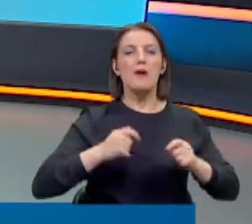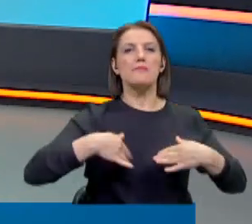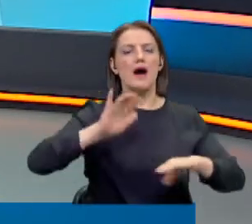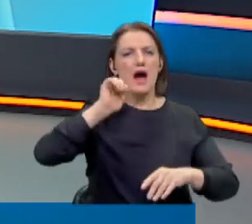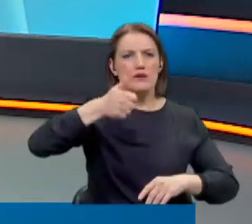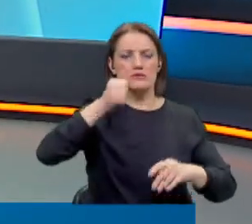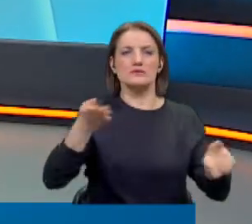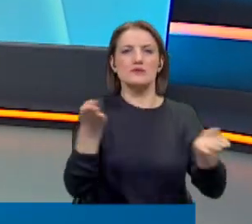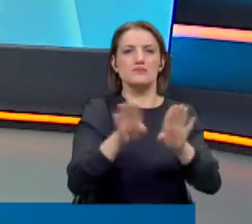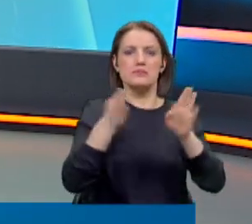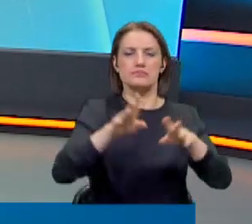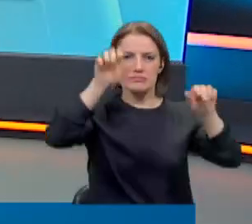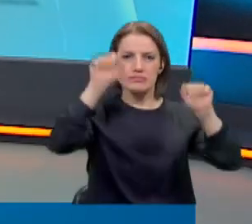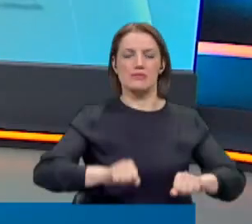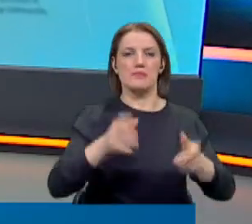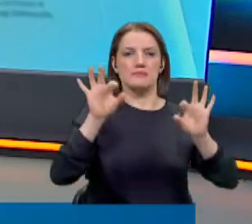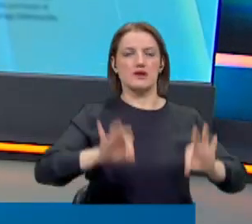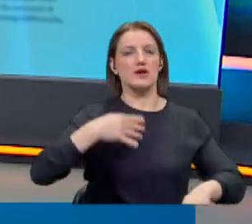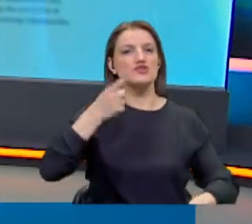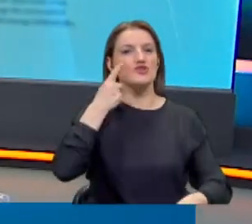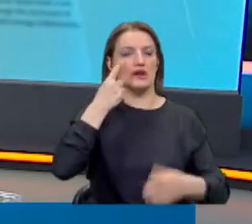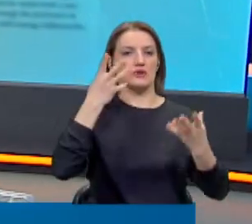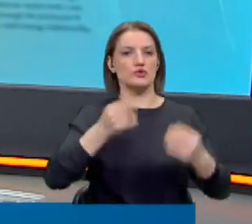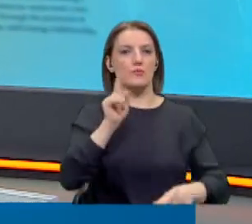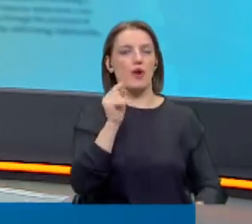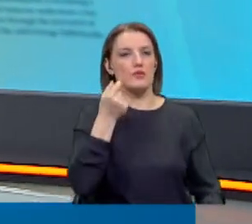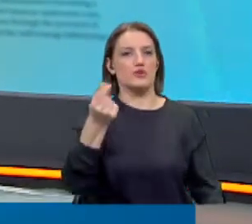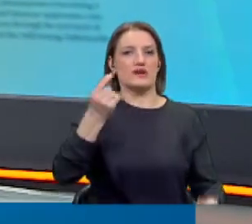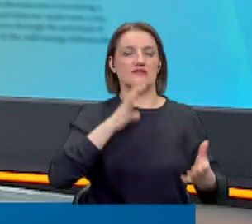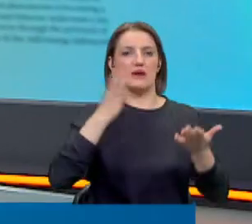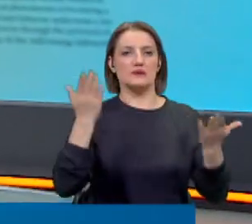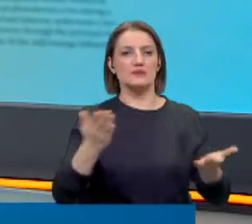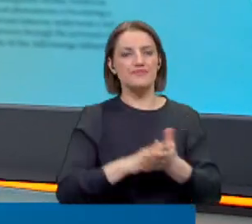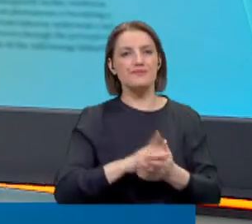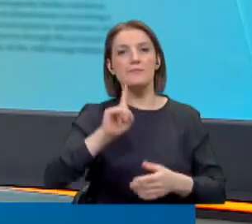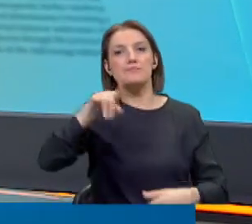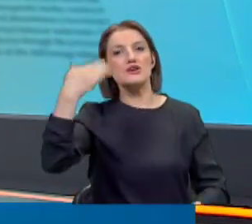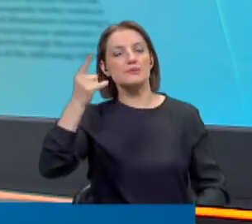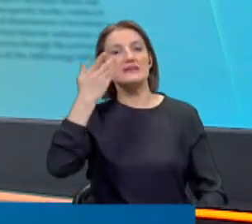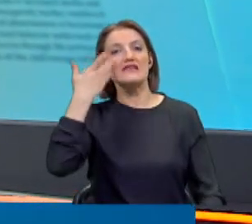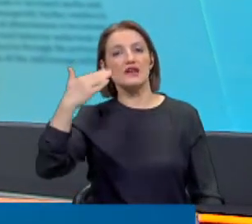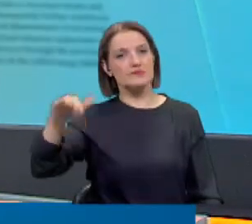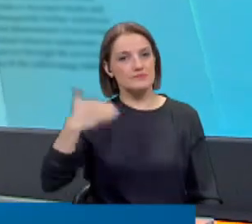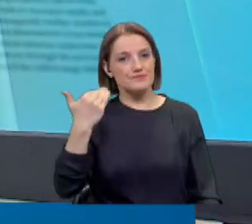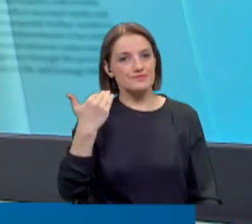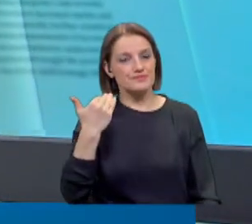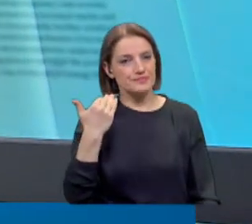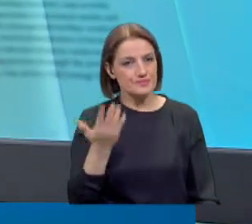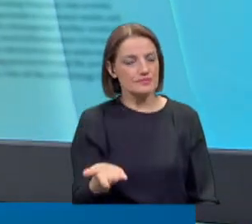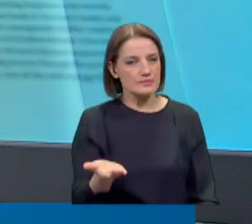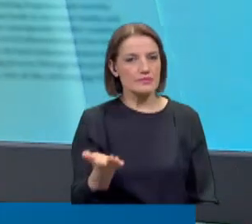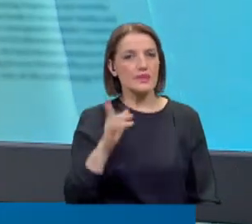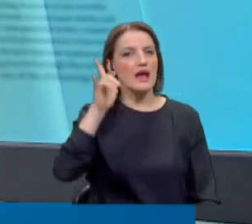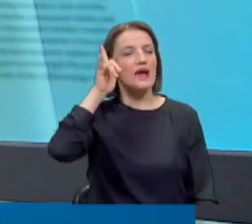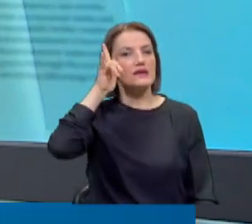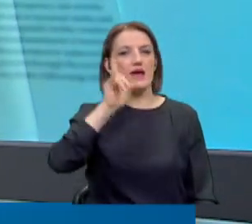kepenklerin indiğine tanıklık edeceğiz. Böyle bir uyarısı vardı. Şimdi bir başka izleyicimiz o da hani bir rumuz aslında